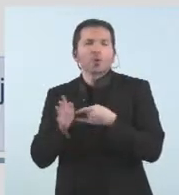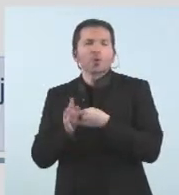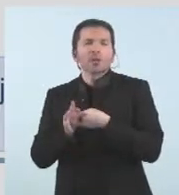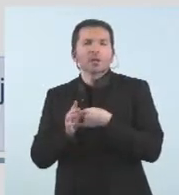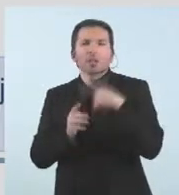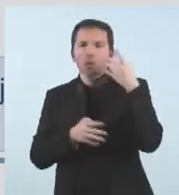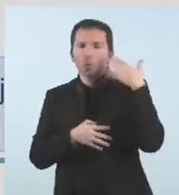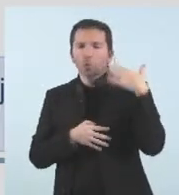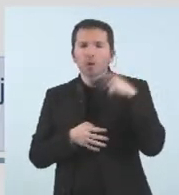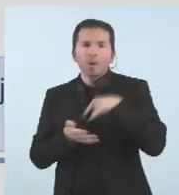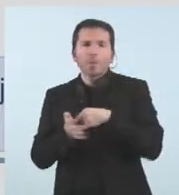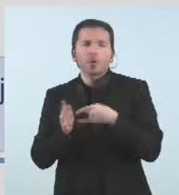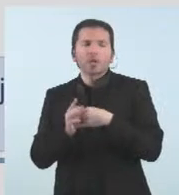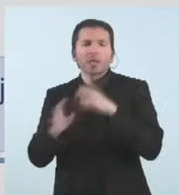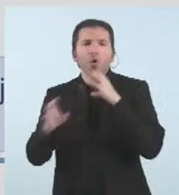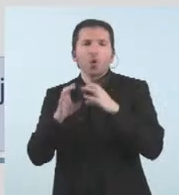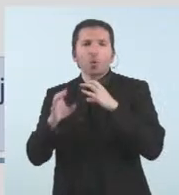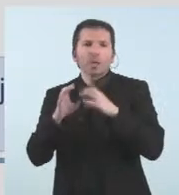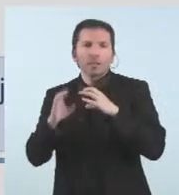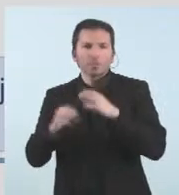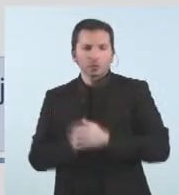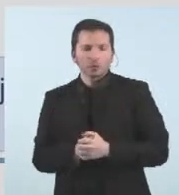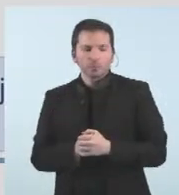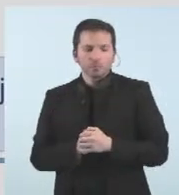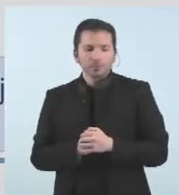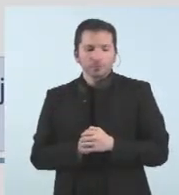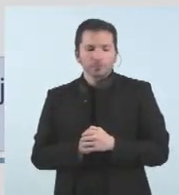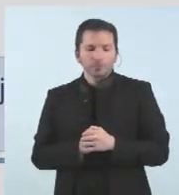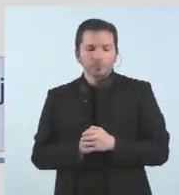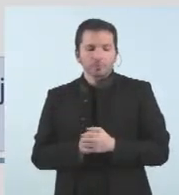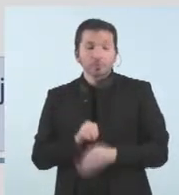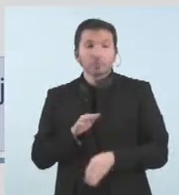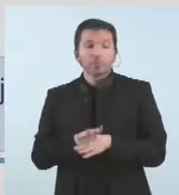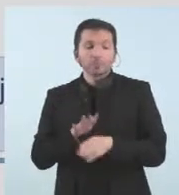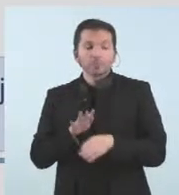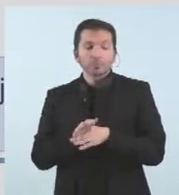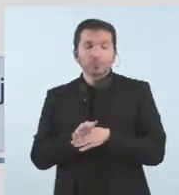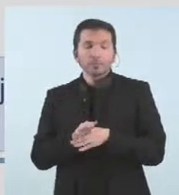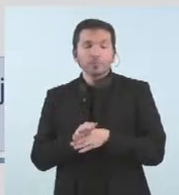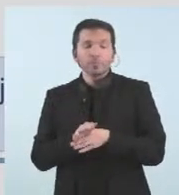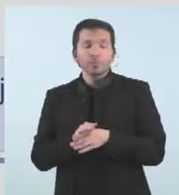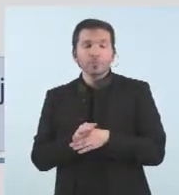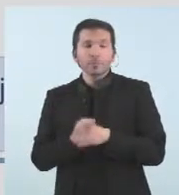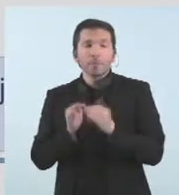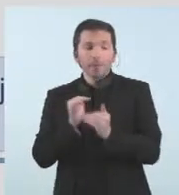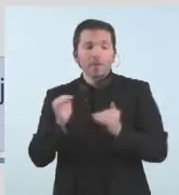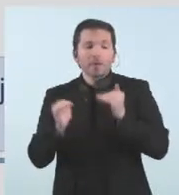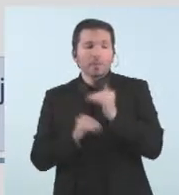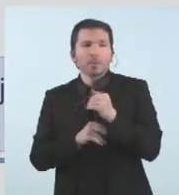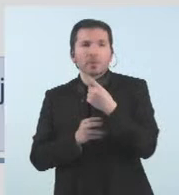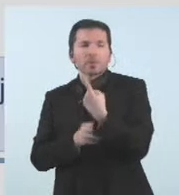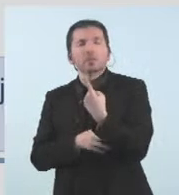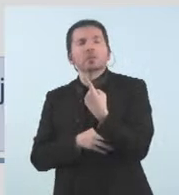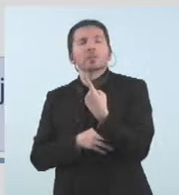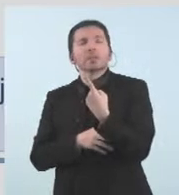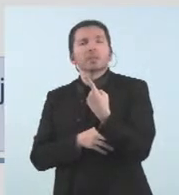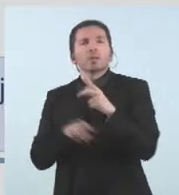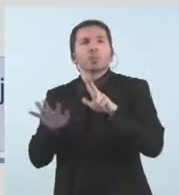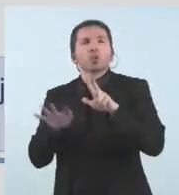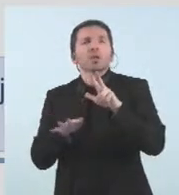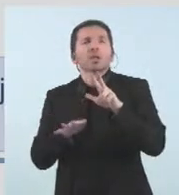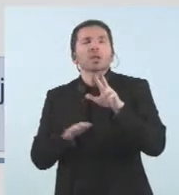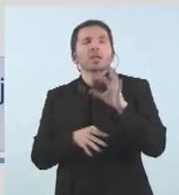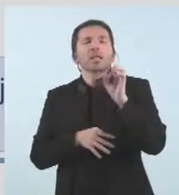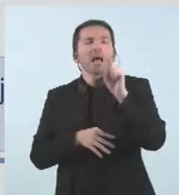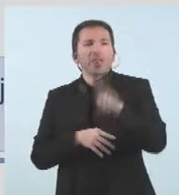comunicació privats seguim mantenint l'augment de la dotació que es consolida amb aquests 180.000 euros i ja avanço